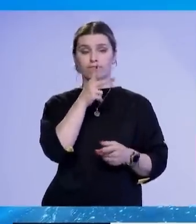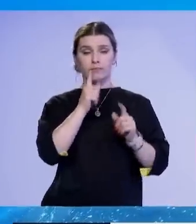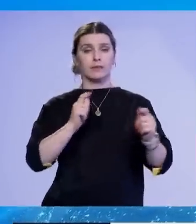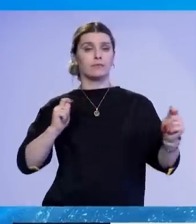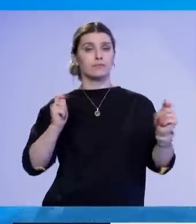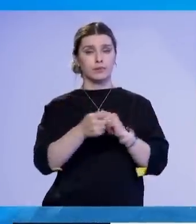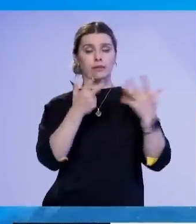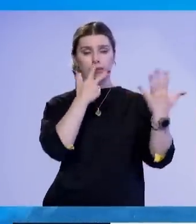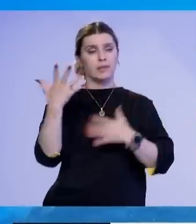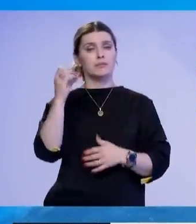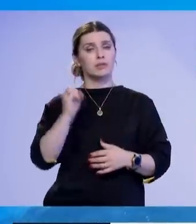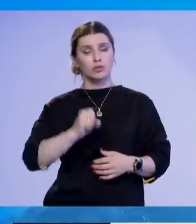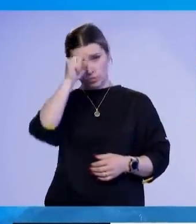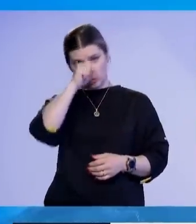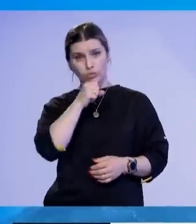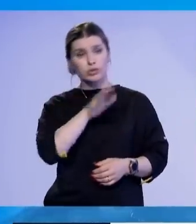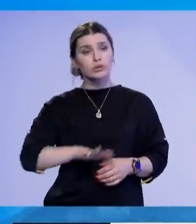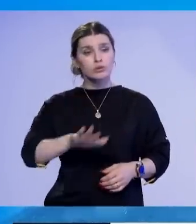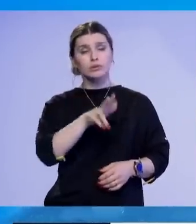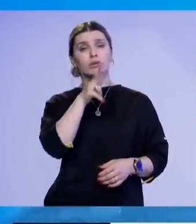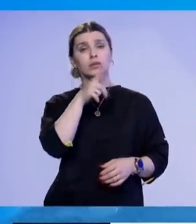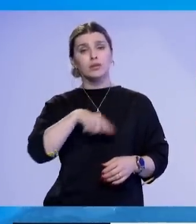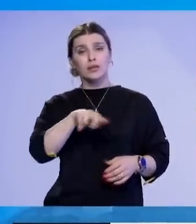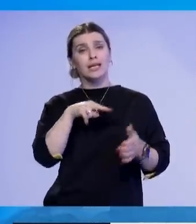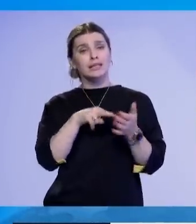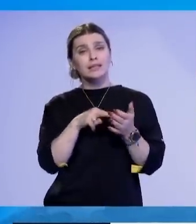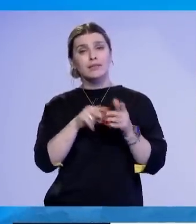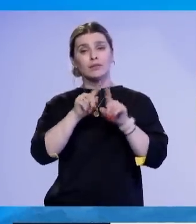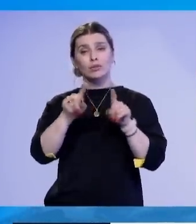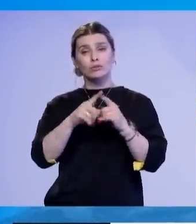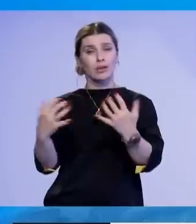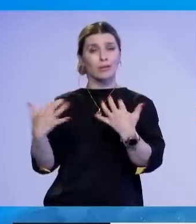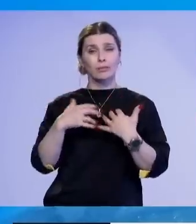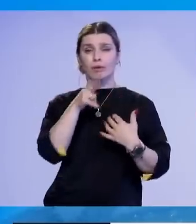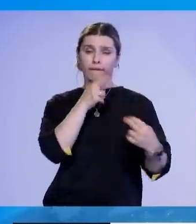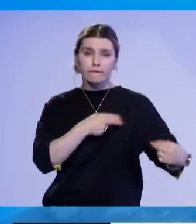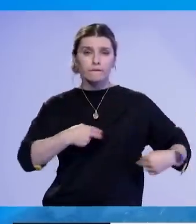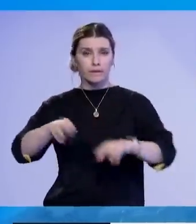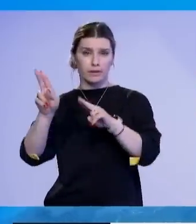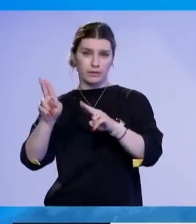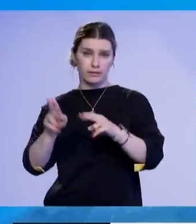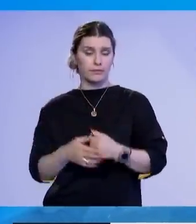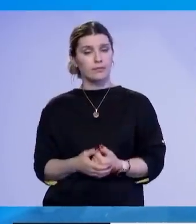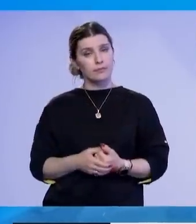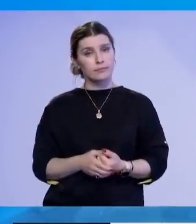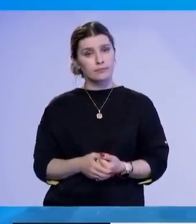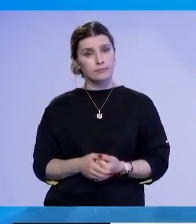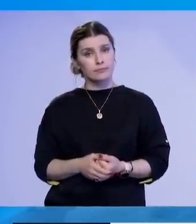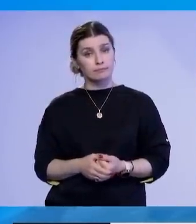Rët 85% të Turqve duhan që refugjatët nga luftat civile në Siri të ktheje në shtëpi sugjerojnë sondajet.